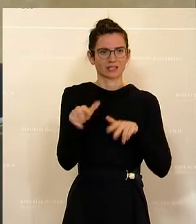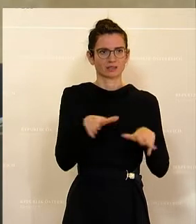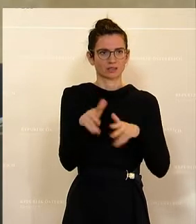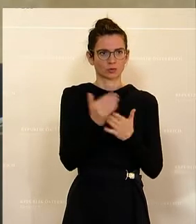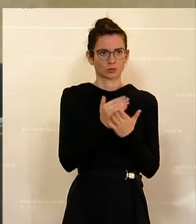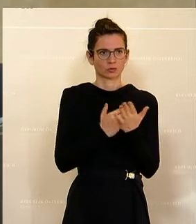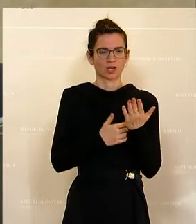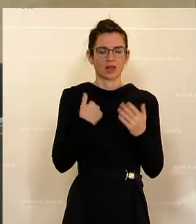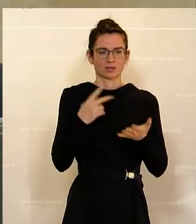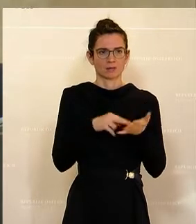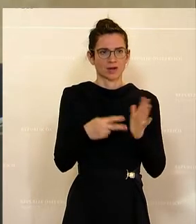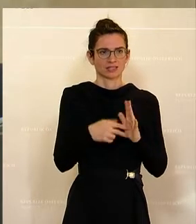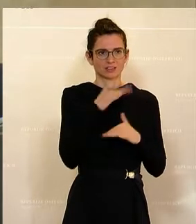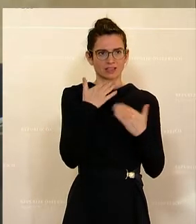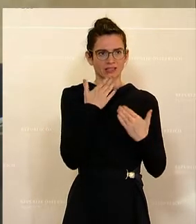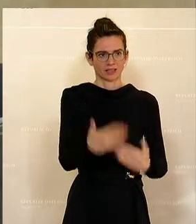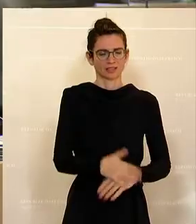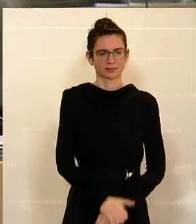wir uns vorgenommen haben. Vielen Dank.